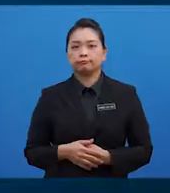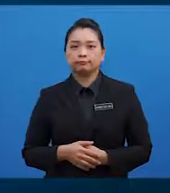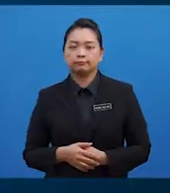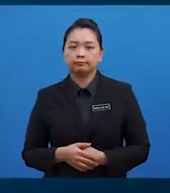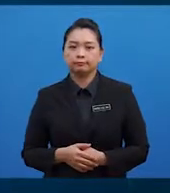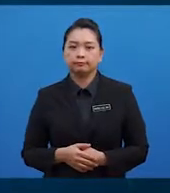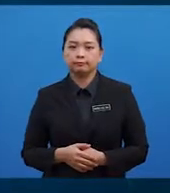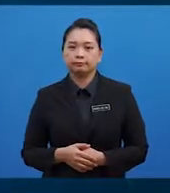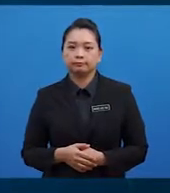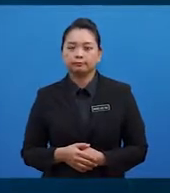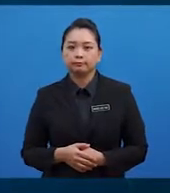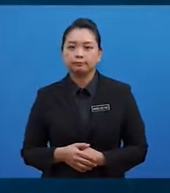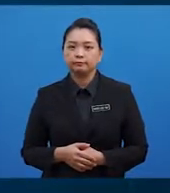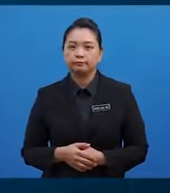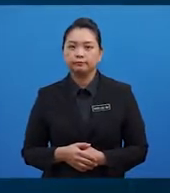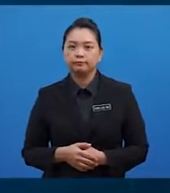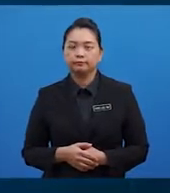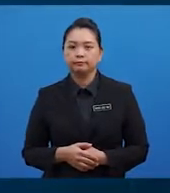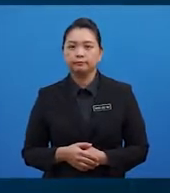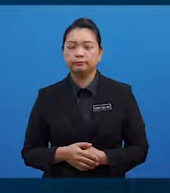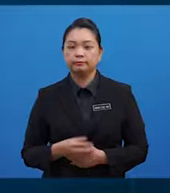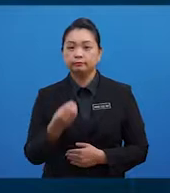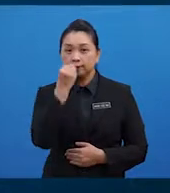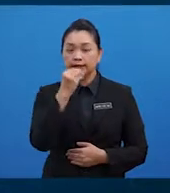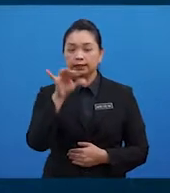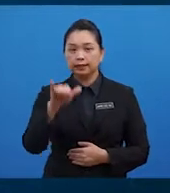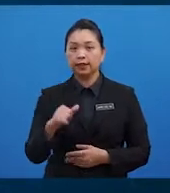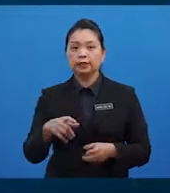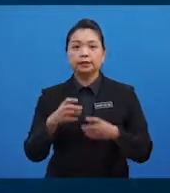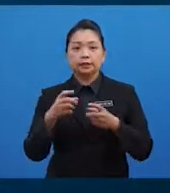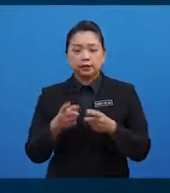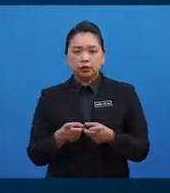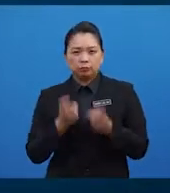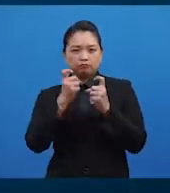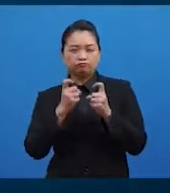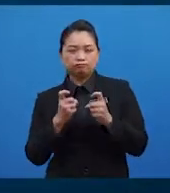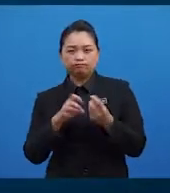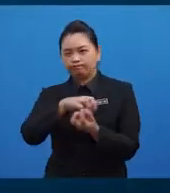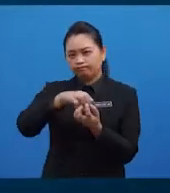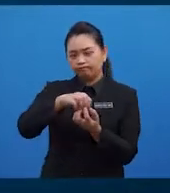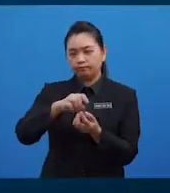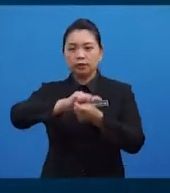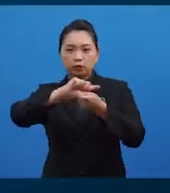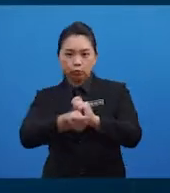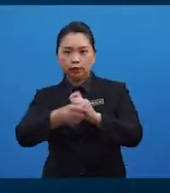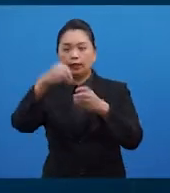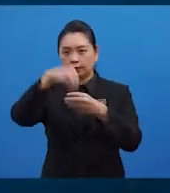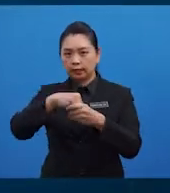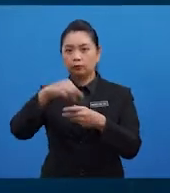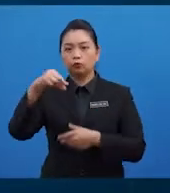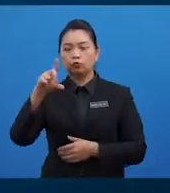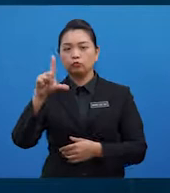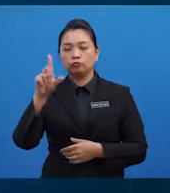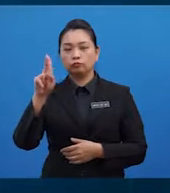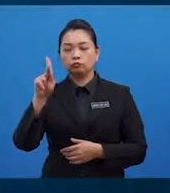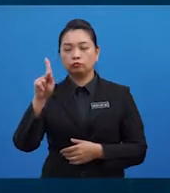iaitu yang pertama makanan yang cepat dihadam dan ditukar menjadi glukosa dalam darah